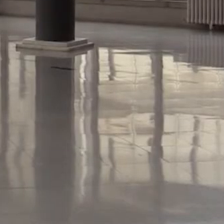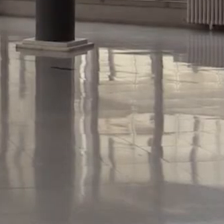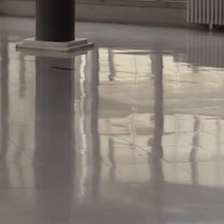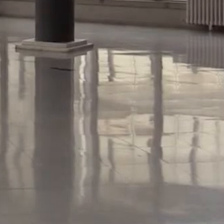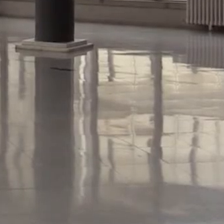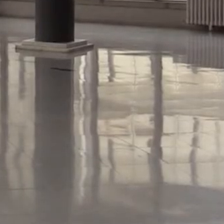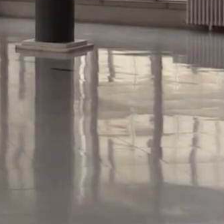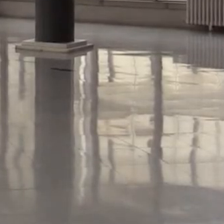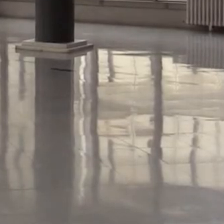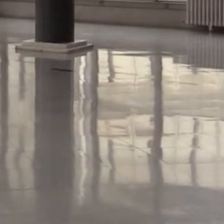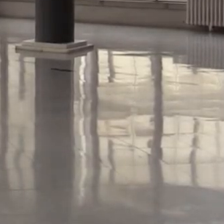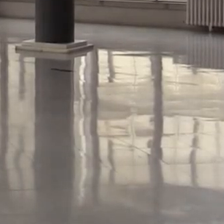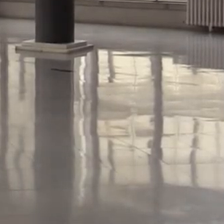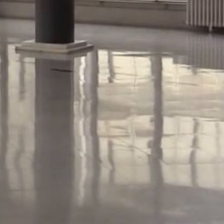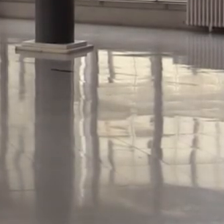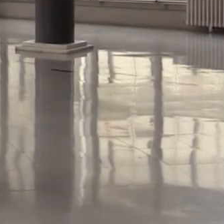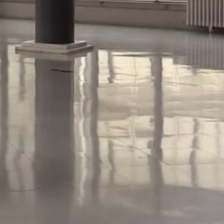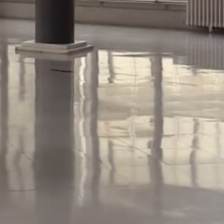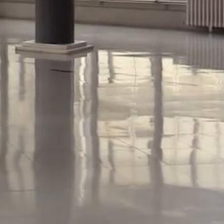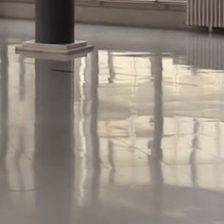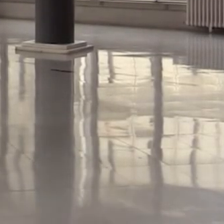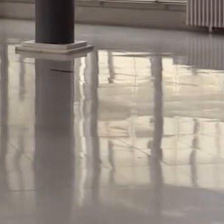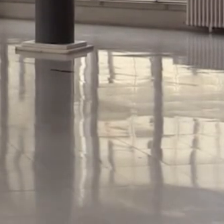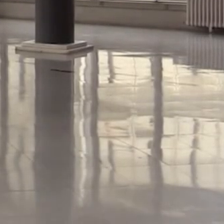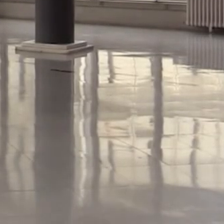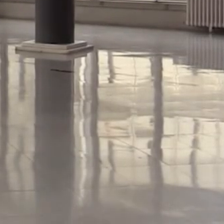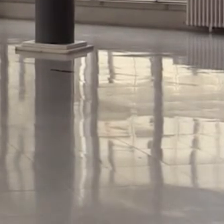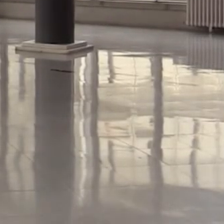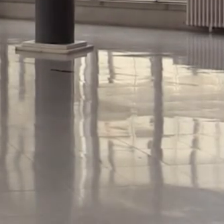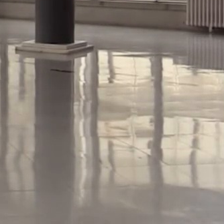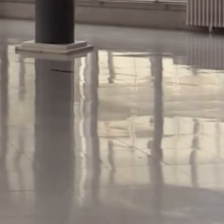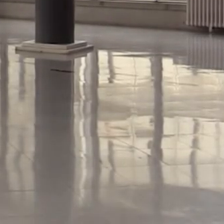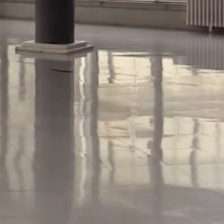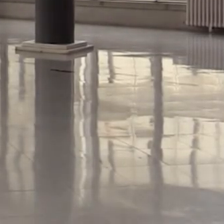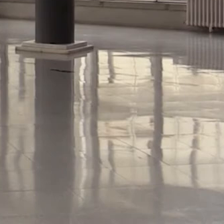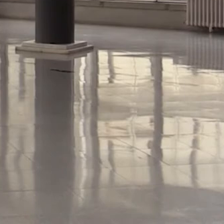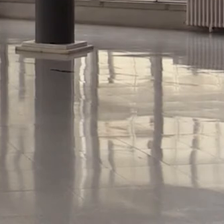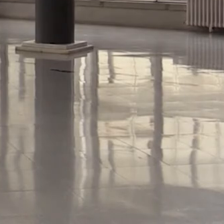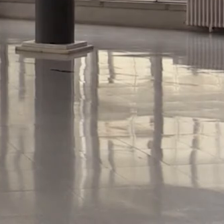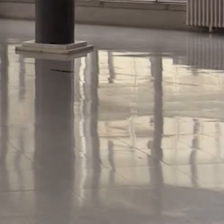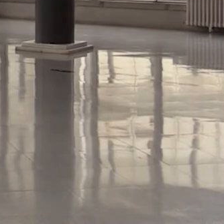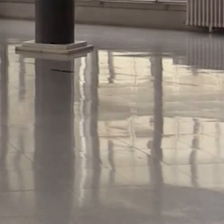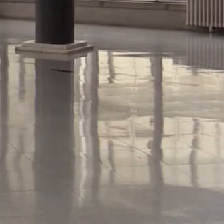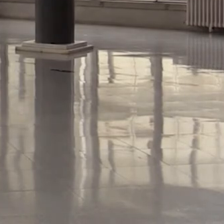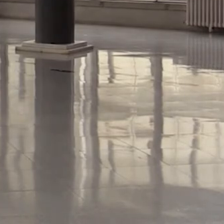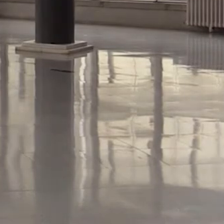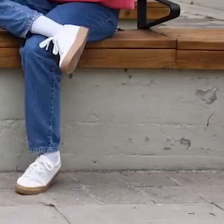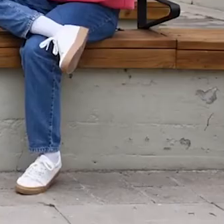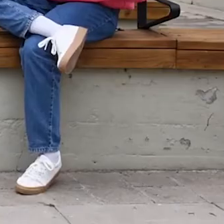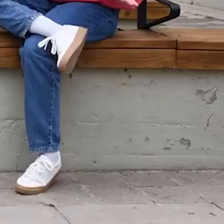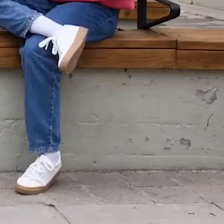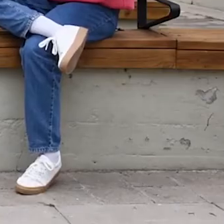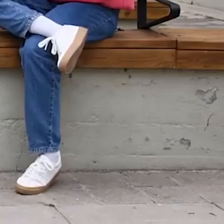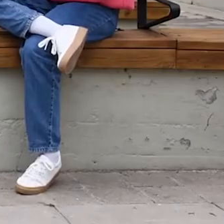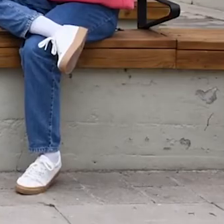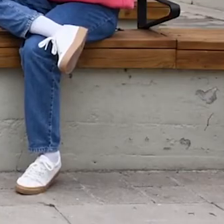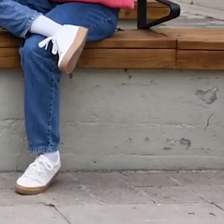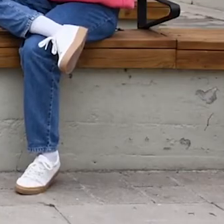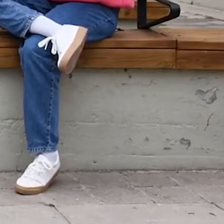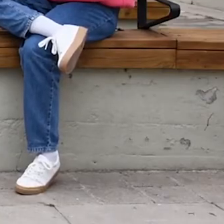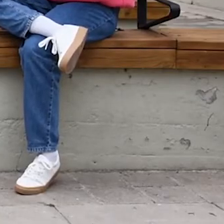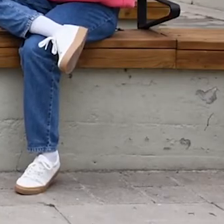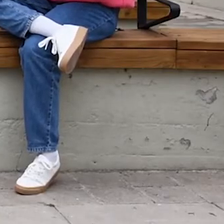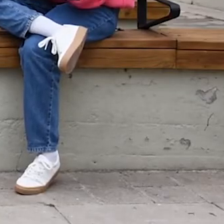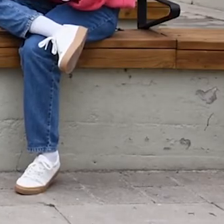Llavors tenen que segurament toquin diversos palos, però sí que és veritat que hi ha com una tendència, llavors